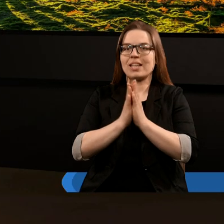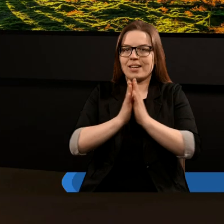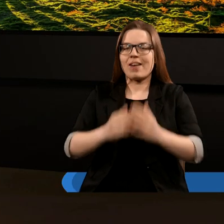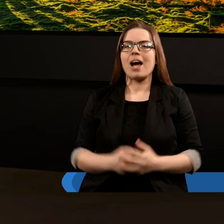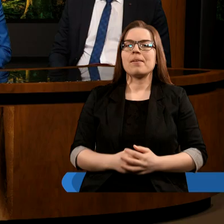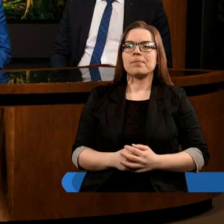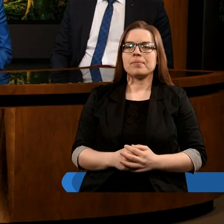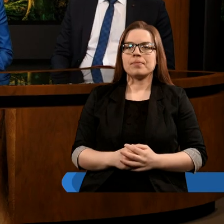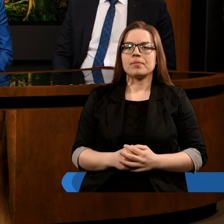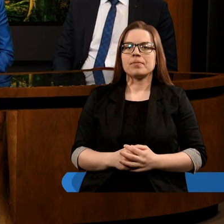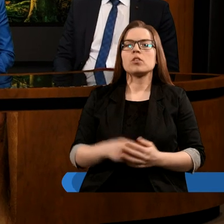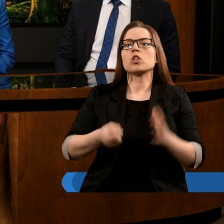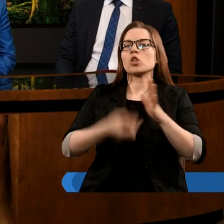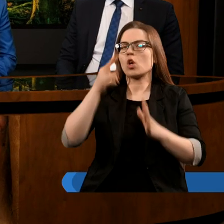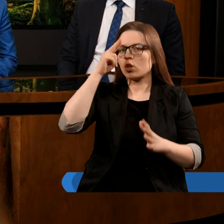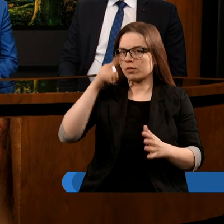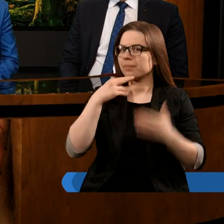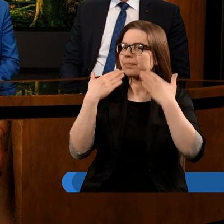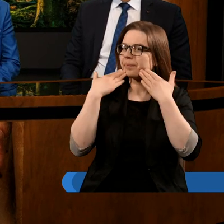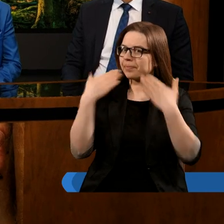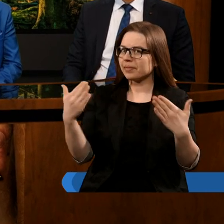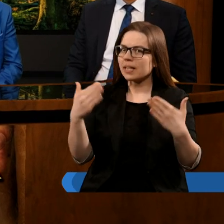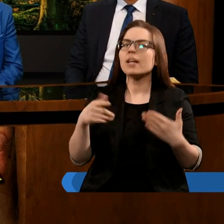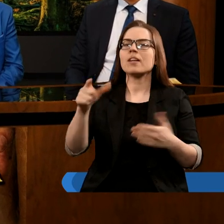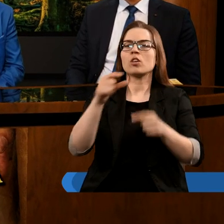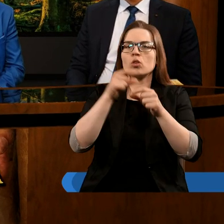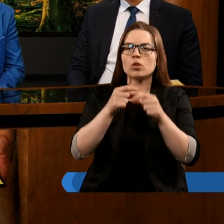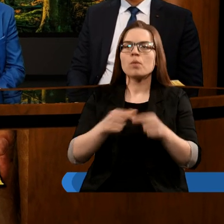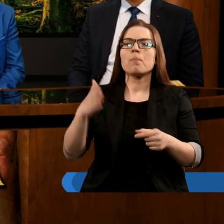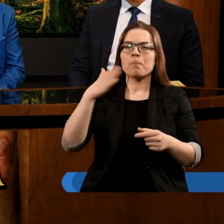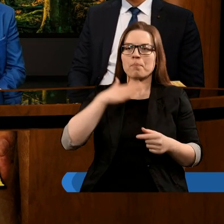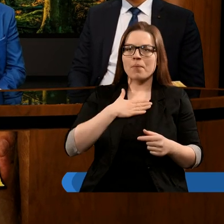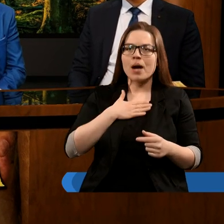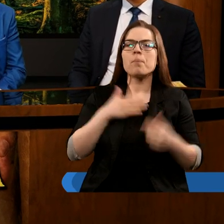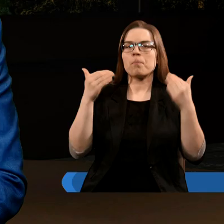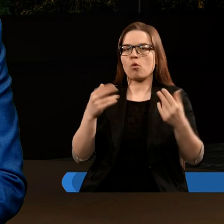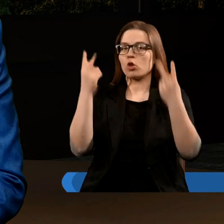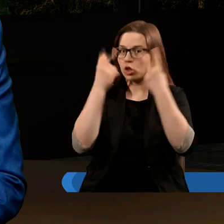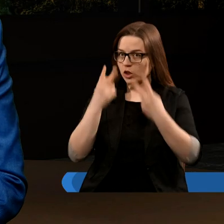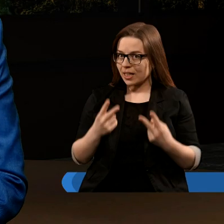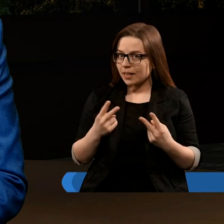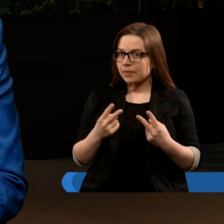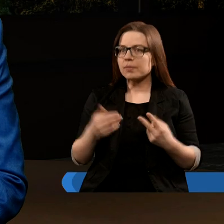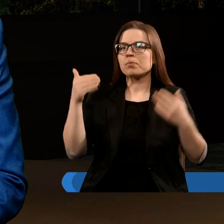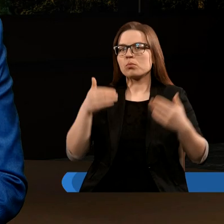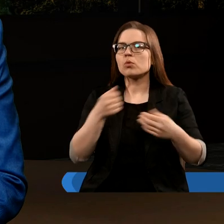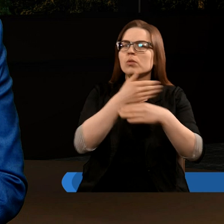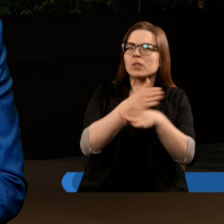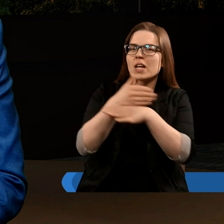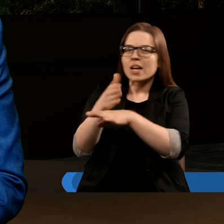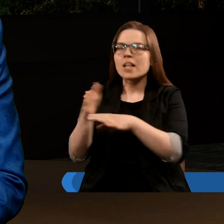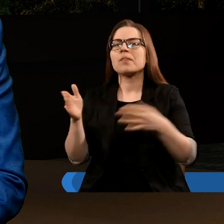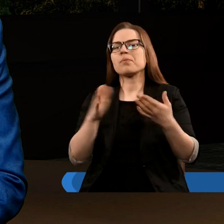modlitwą. Nasz Ojcze, chcemy Ci podziękować za Twoje słowo, że je mamy, że możemy je czytać i że są w